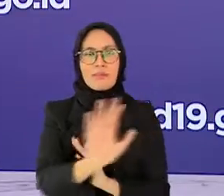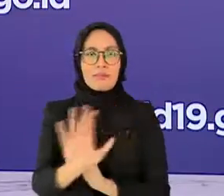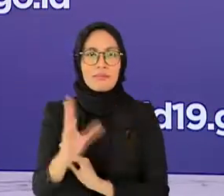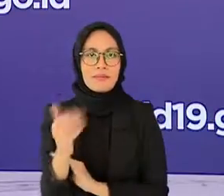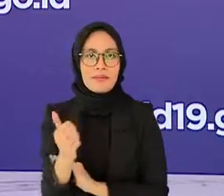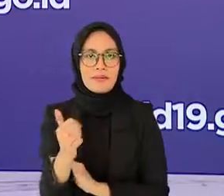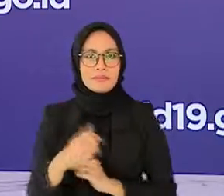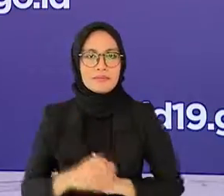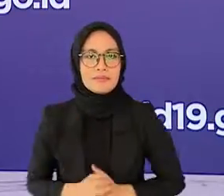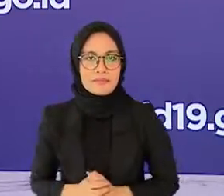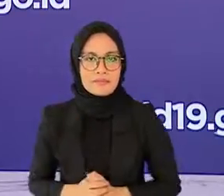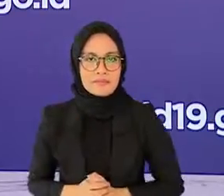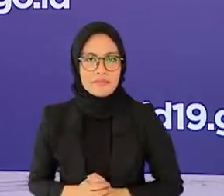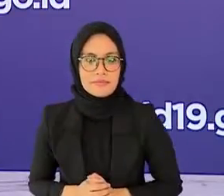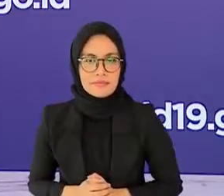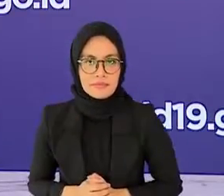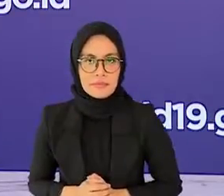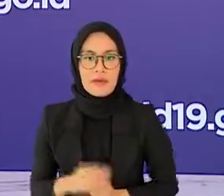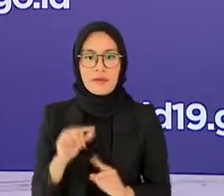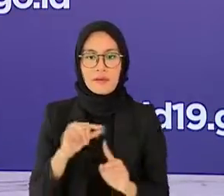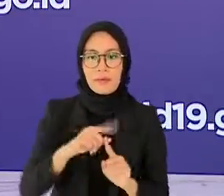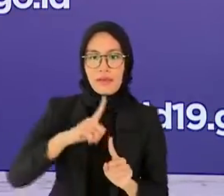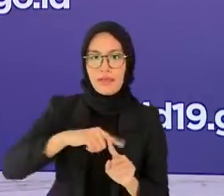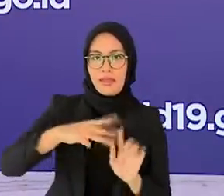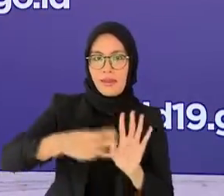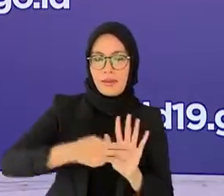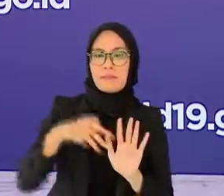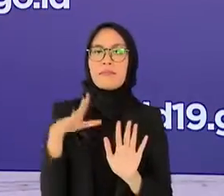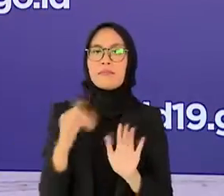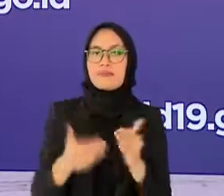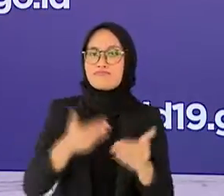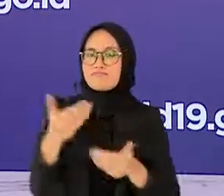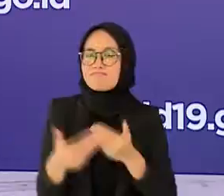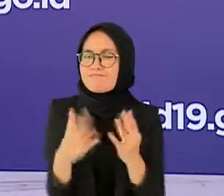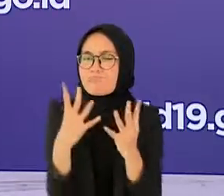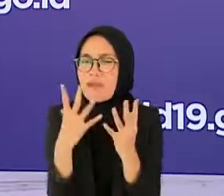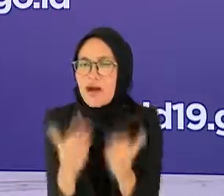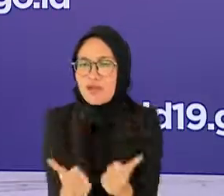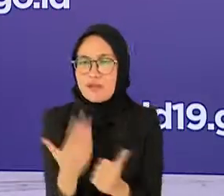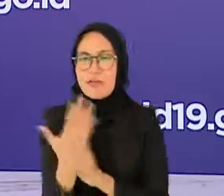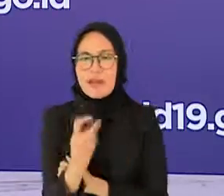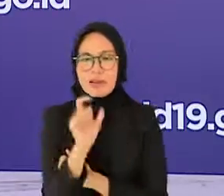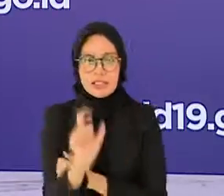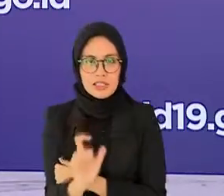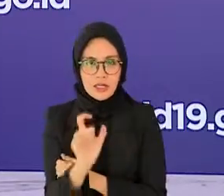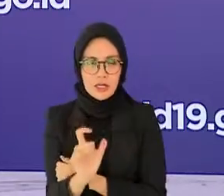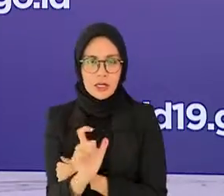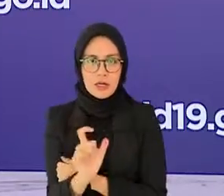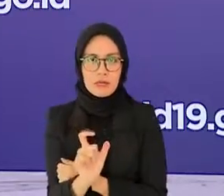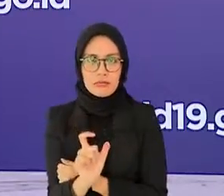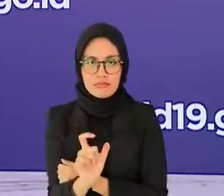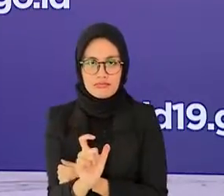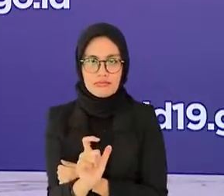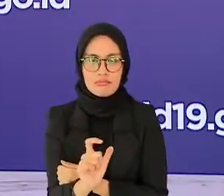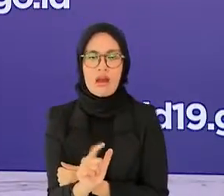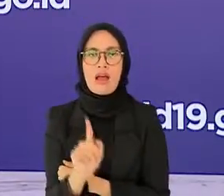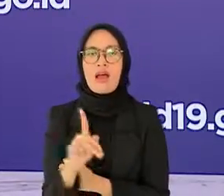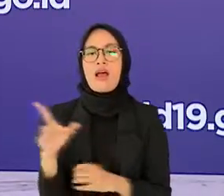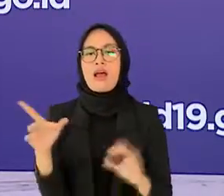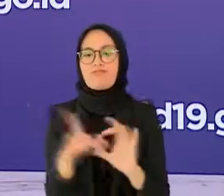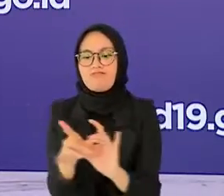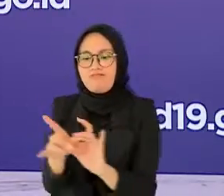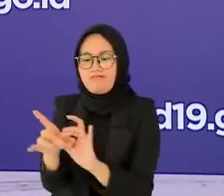bahwa untuk memastikan PTM terbatas ini dapat berjalan dengan baik maka dibutuhkan sinergi yang kuat